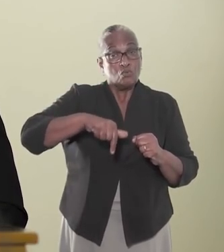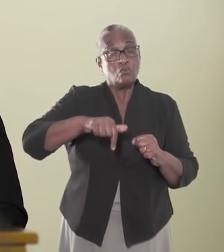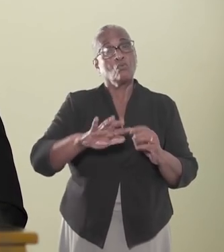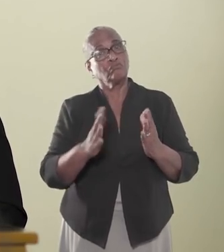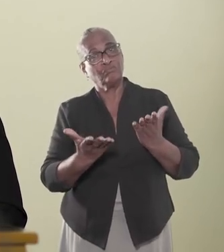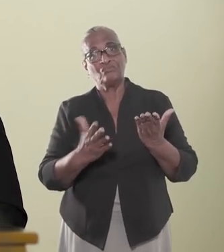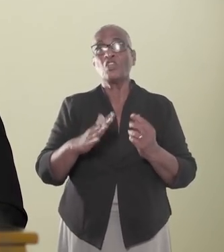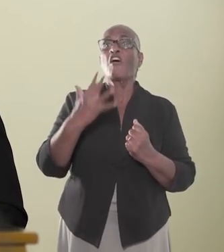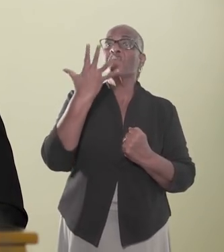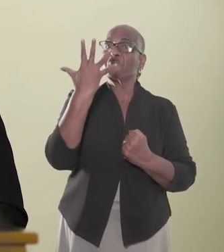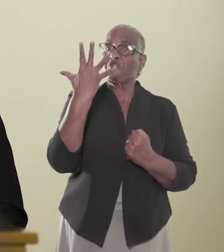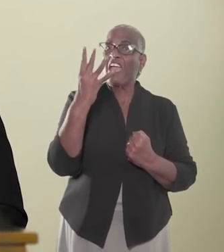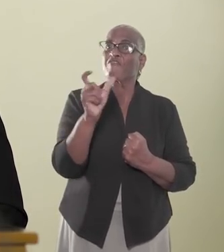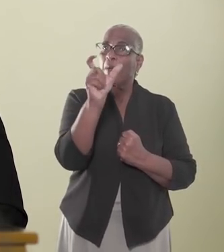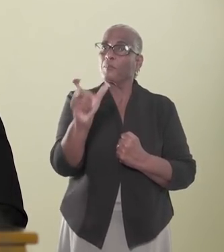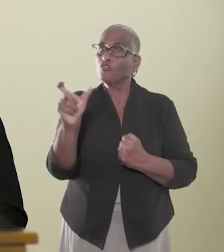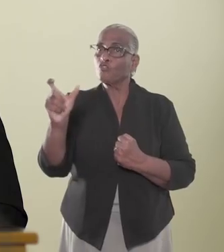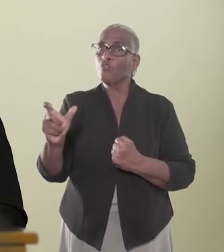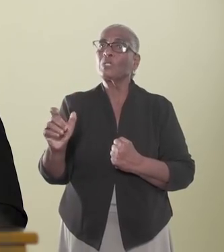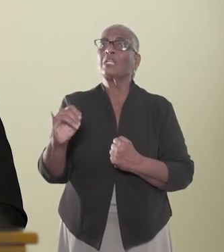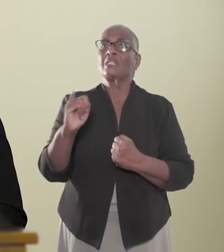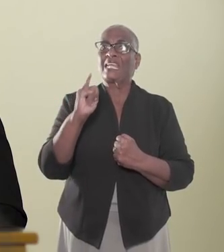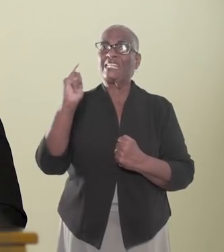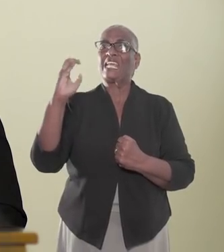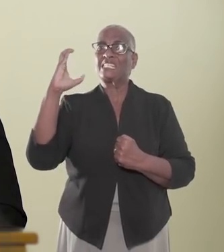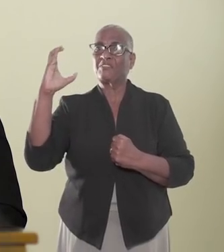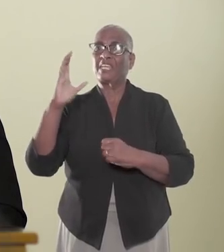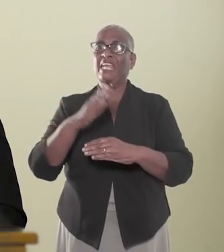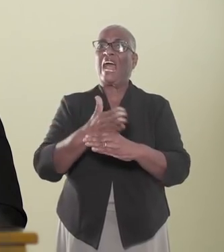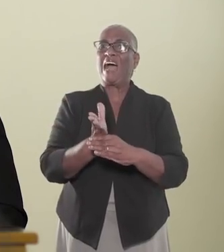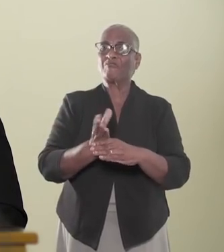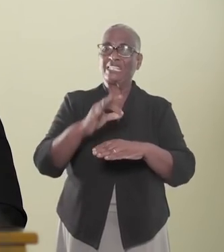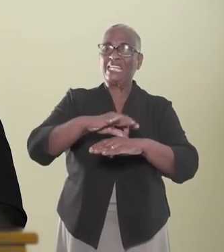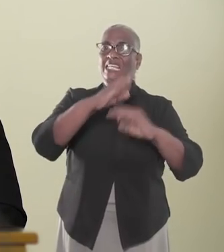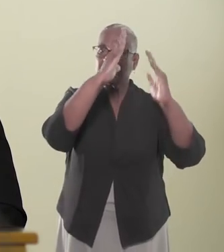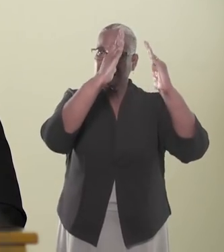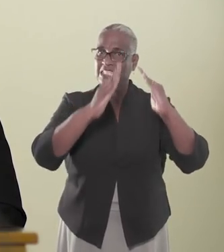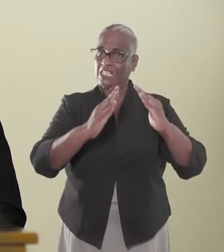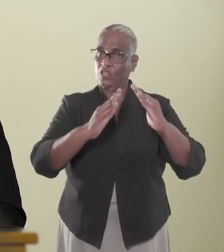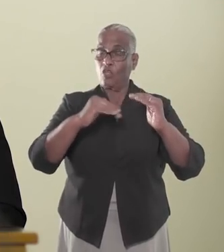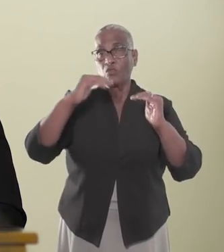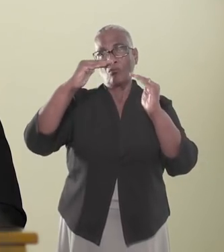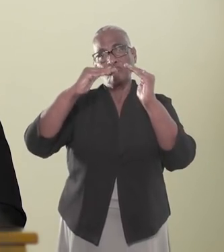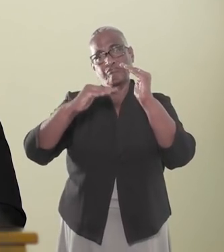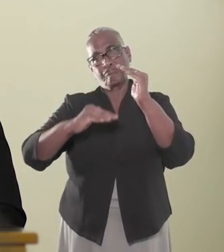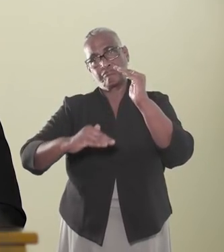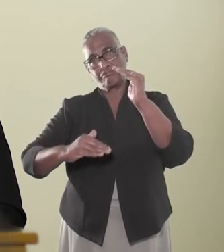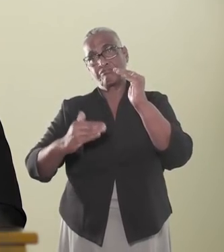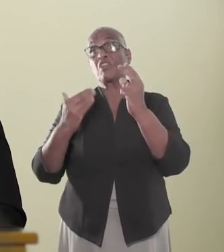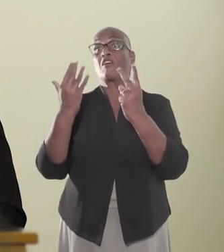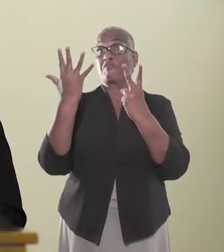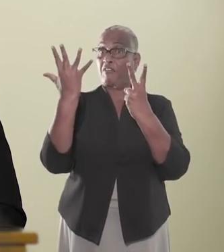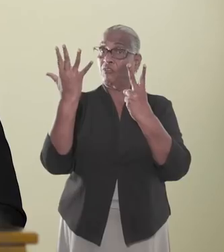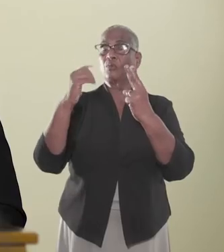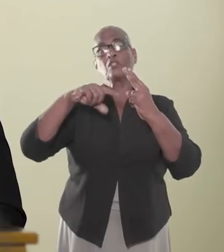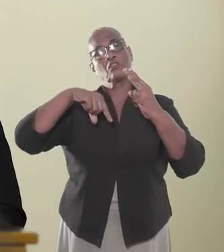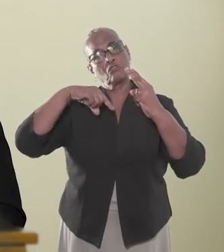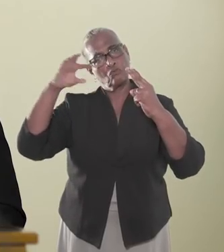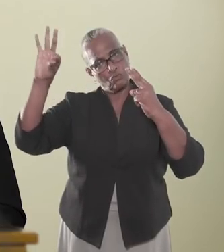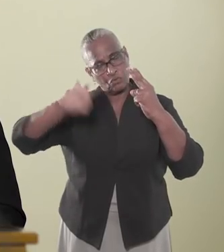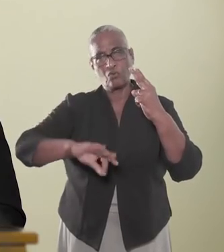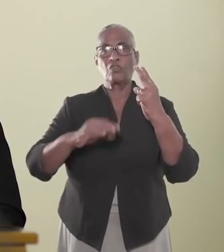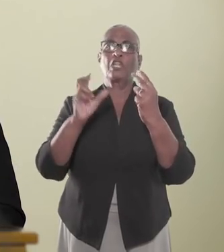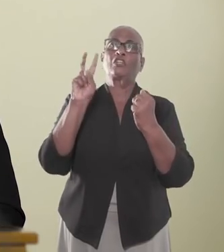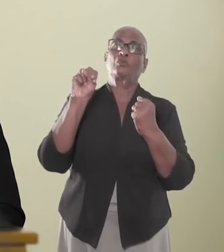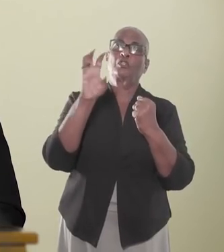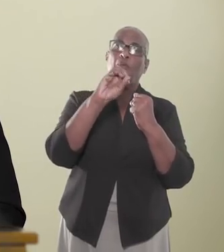Momenteel liggen er namelijk vijf personen in de intensive care. Het is een daling van 25 naar 20% vergeleken met